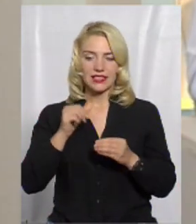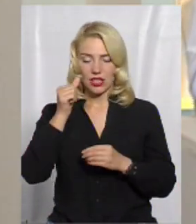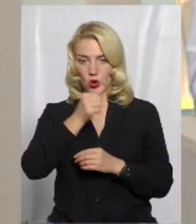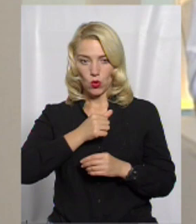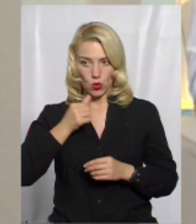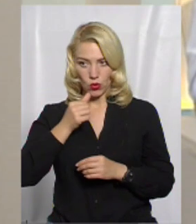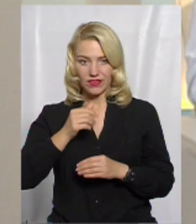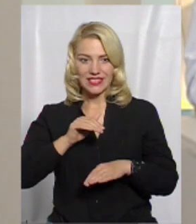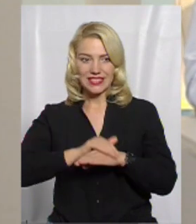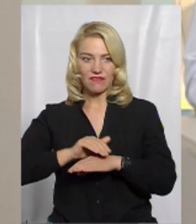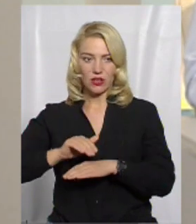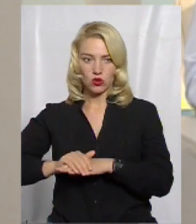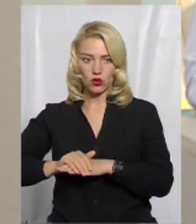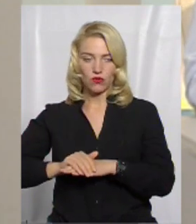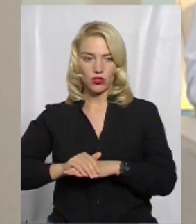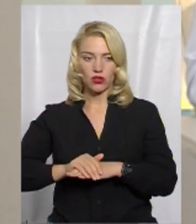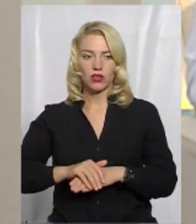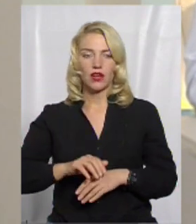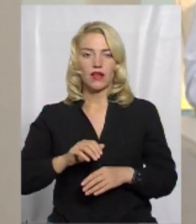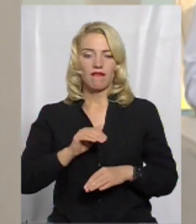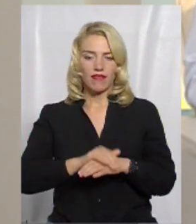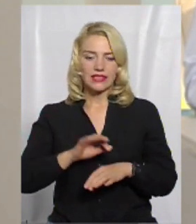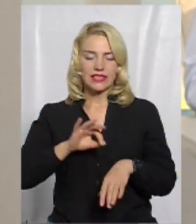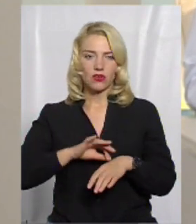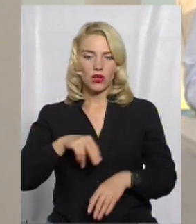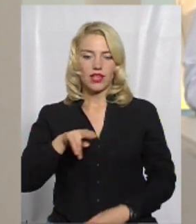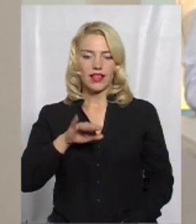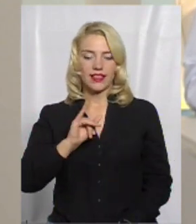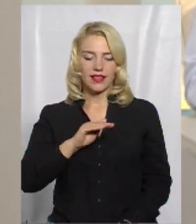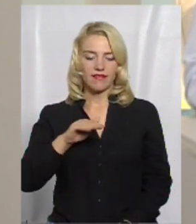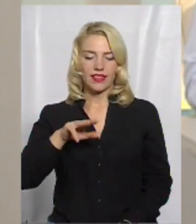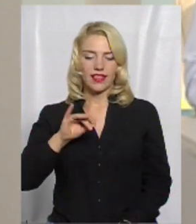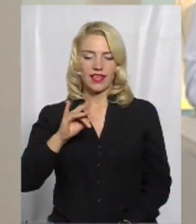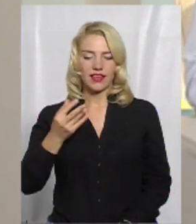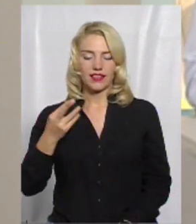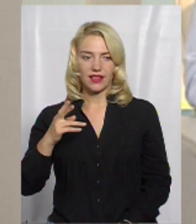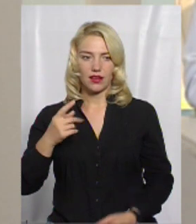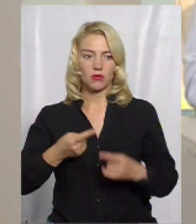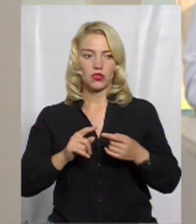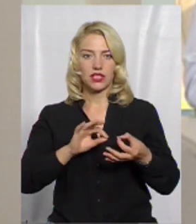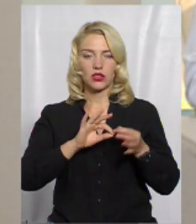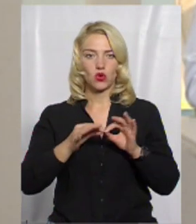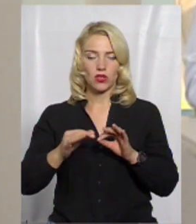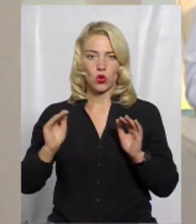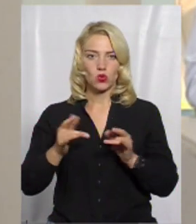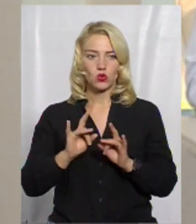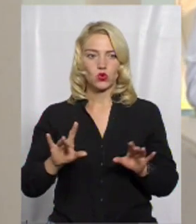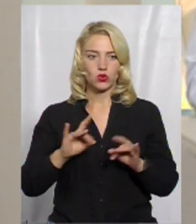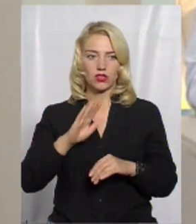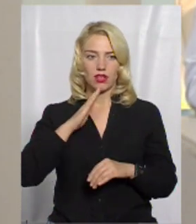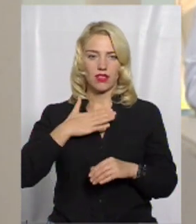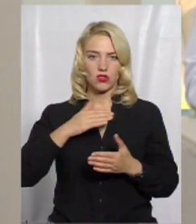зафіксовано факт захворювання на дифтерію. Докладніше про це у сюжеті